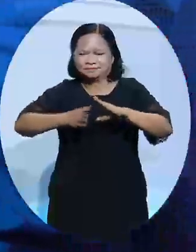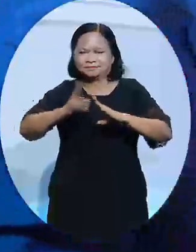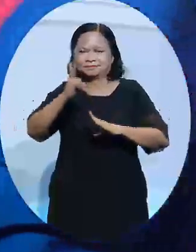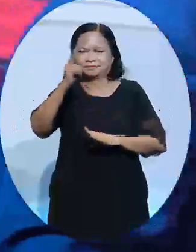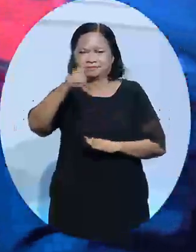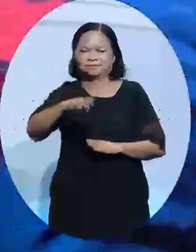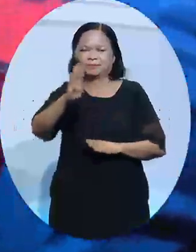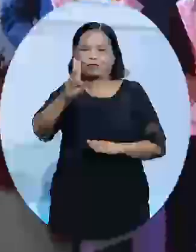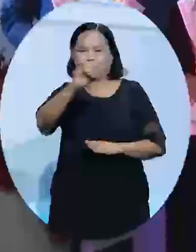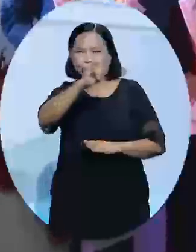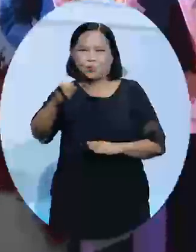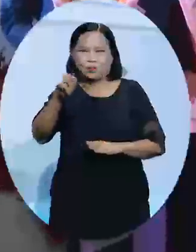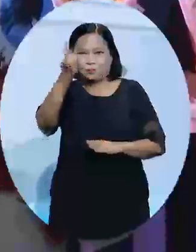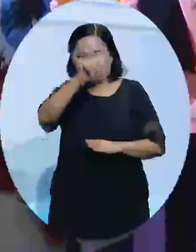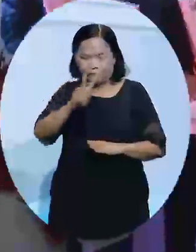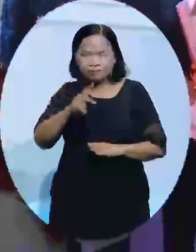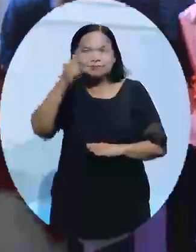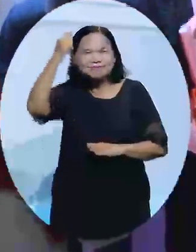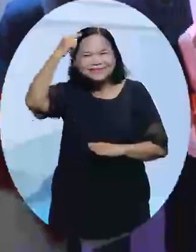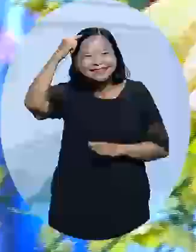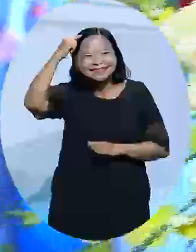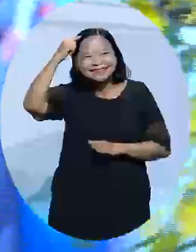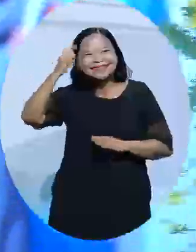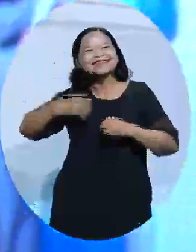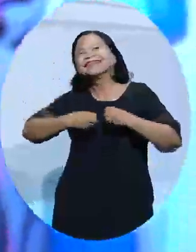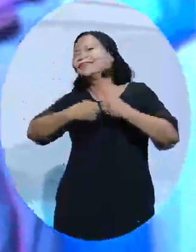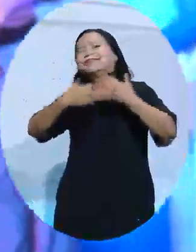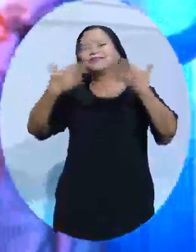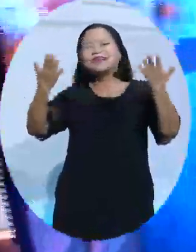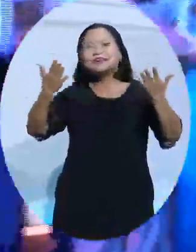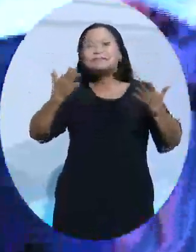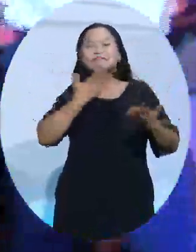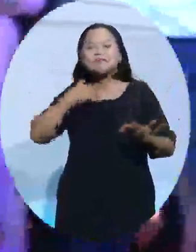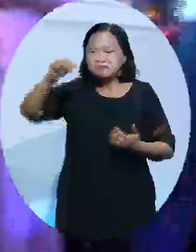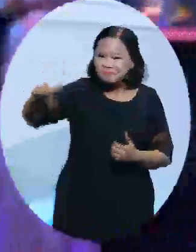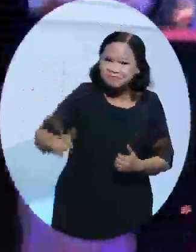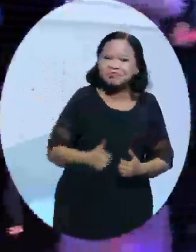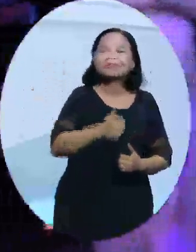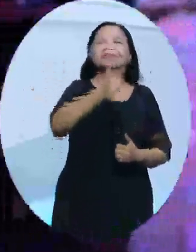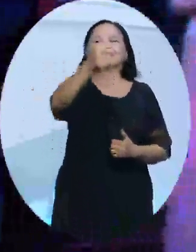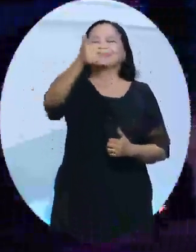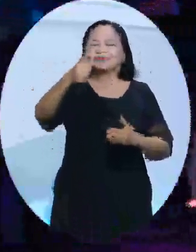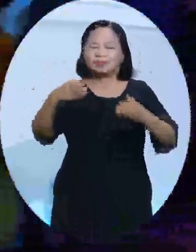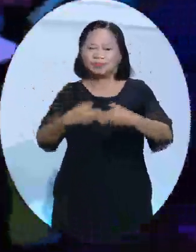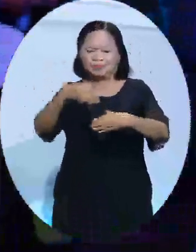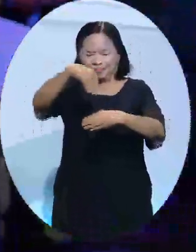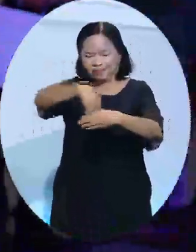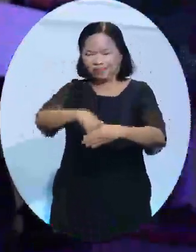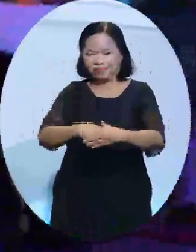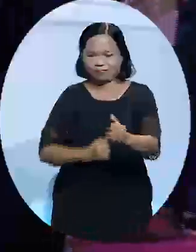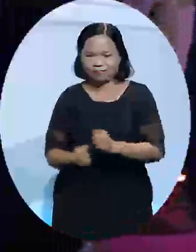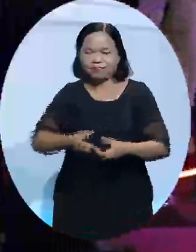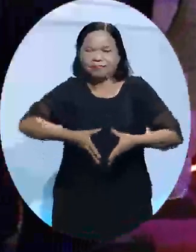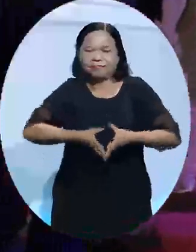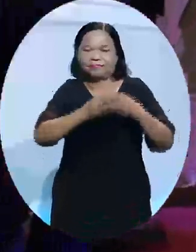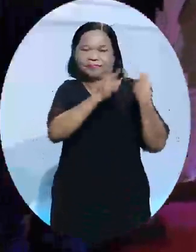diễn ra trong không khí trang nghiêm với tinh thần cởi mở, cầu tiến, đề cao tinh thần dân chủ văn minh. Đại hội đã bầu ra ban điều hành câu